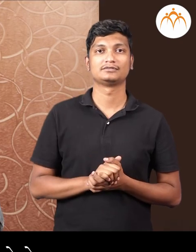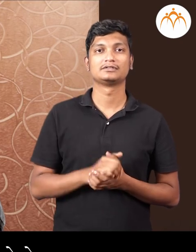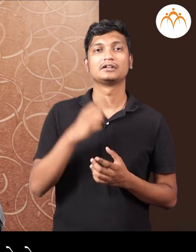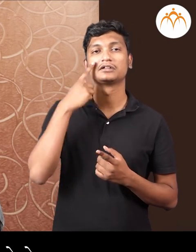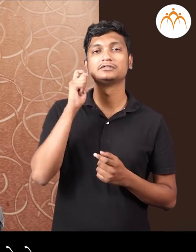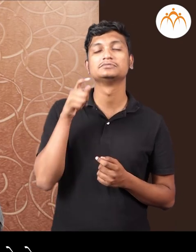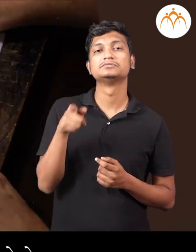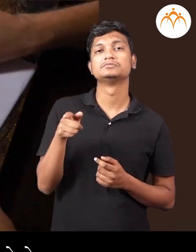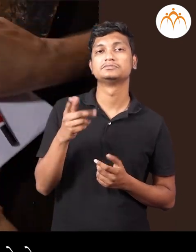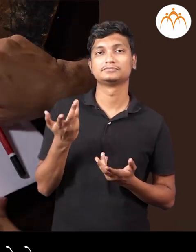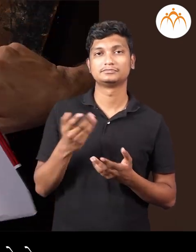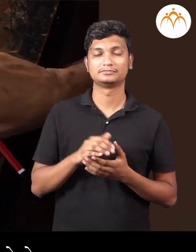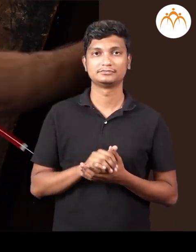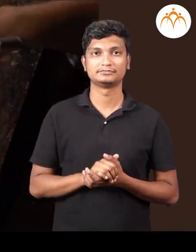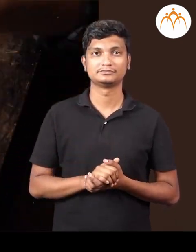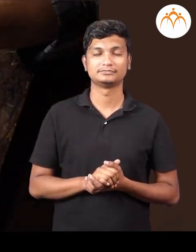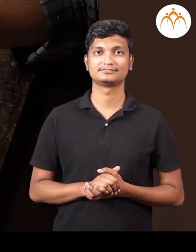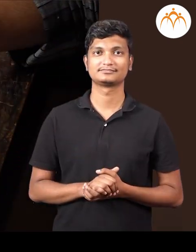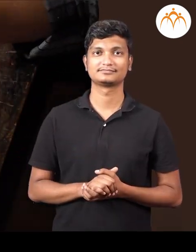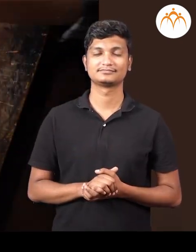तू काड़ून बगबर हे गे।